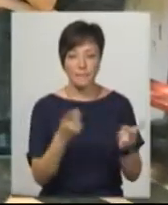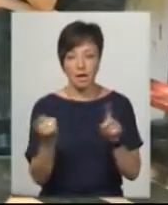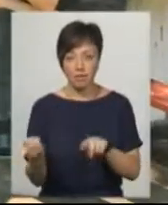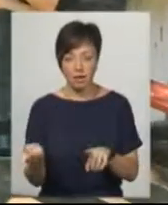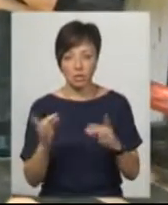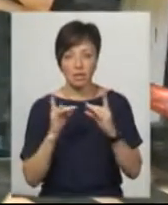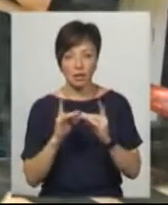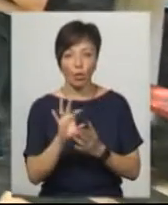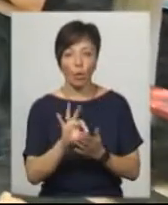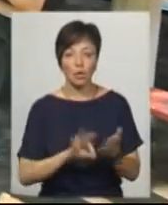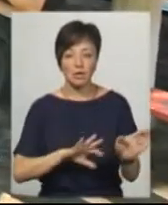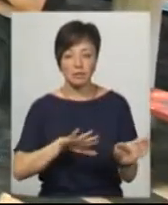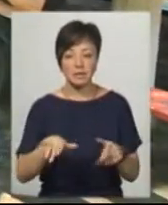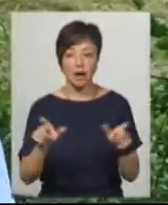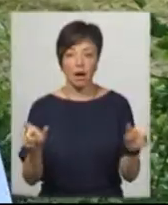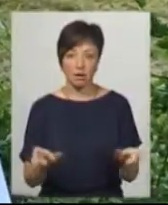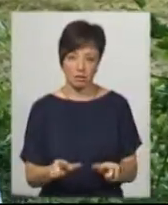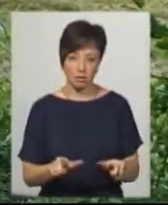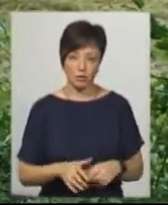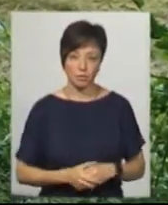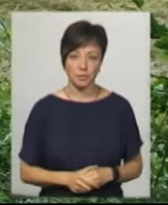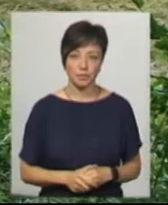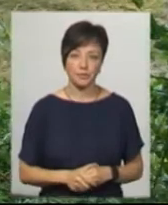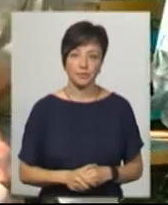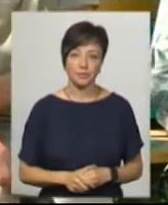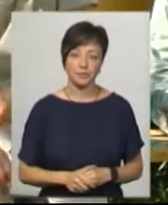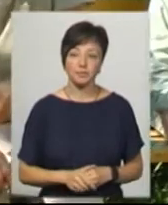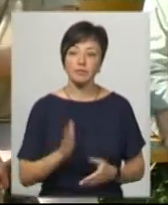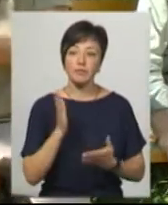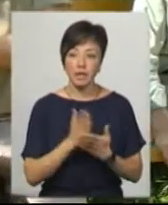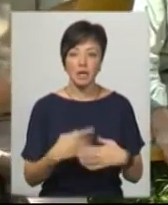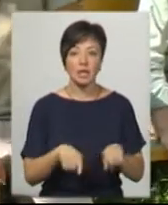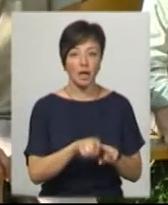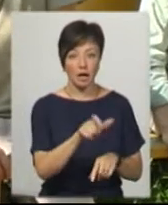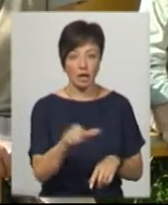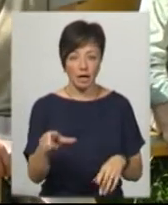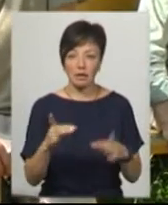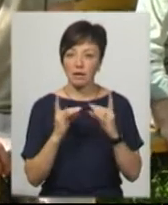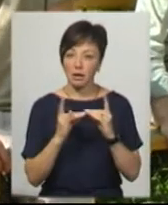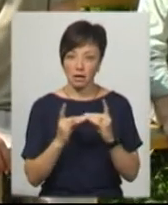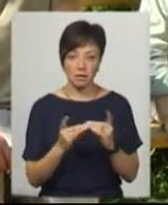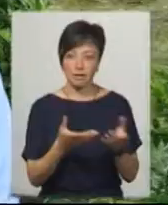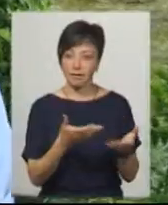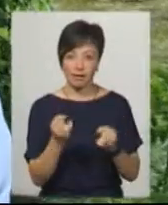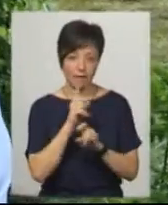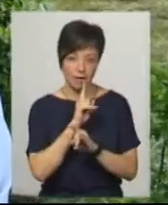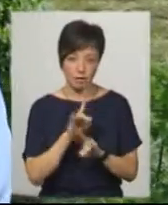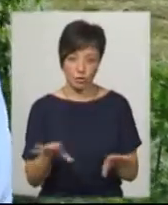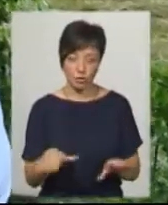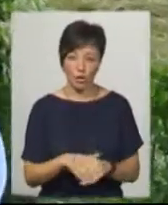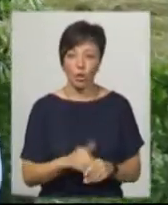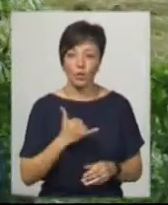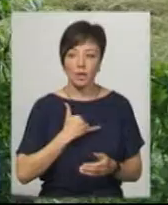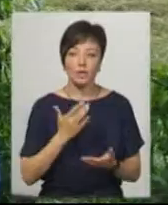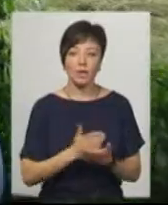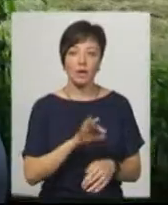інтернату одразу після карантину, каже Лариса Спекторук. Але є й такі, яких в інтернат наразі не візьмуть. Наші є такі